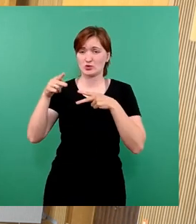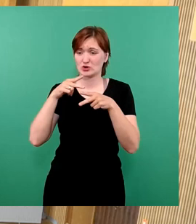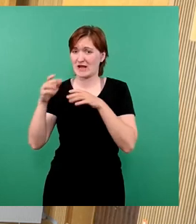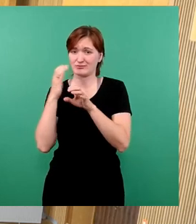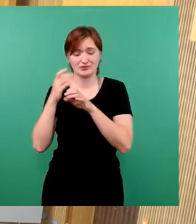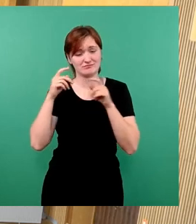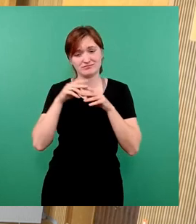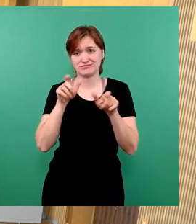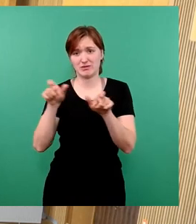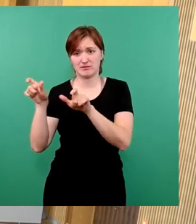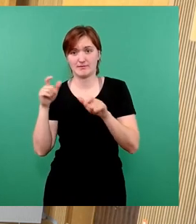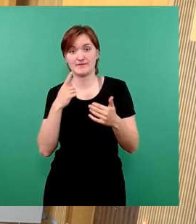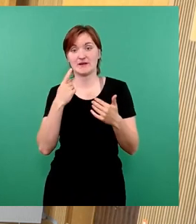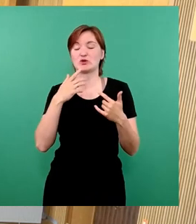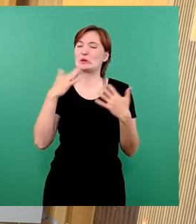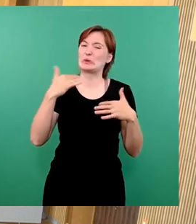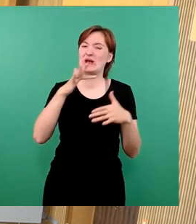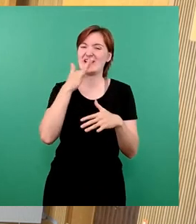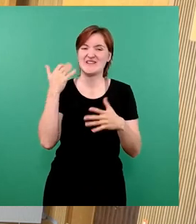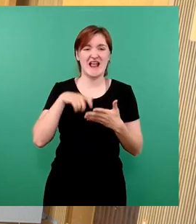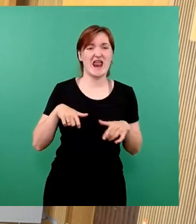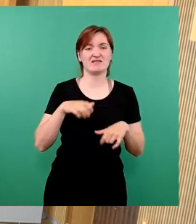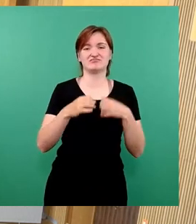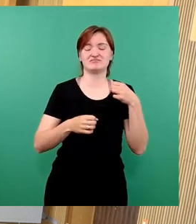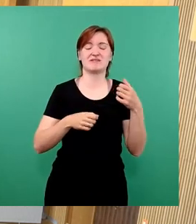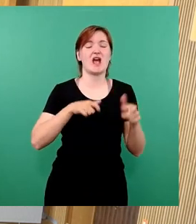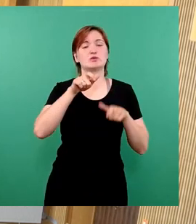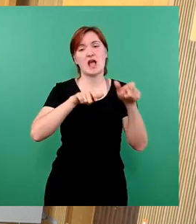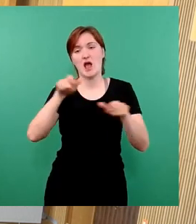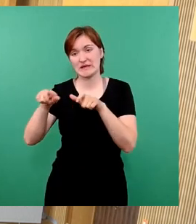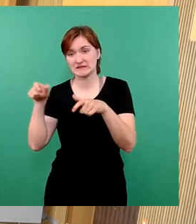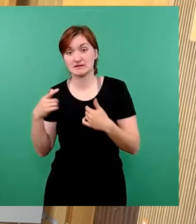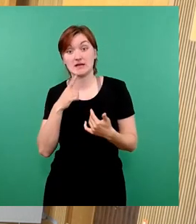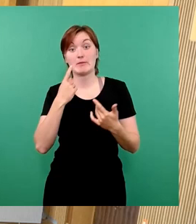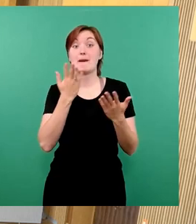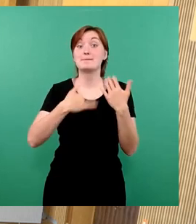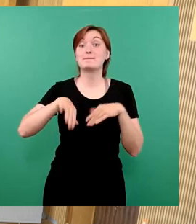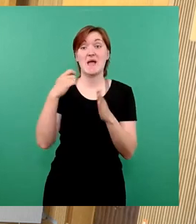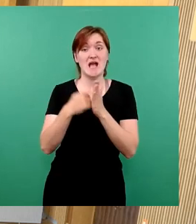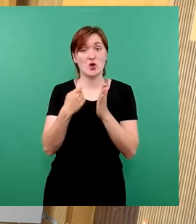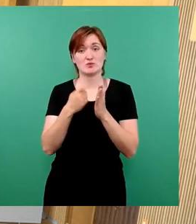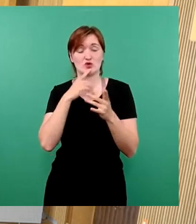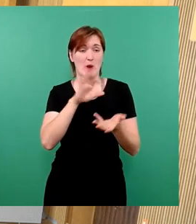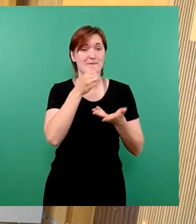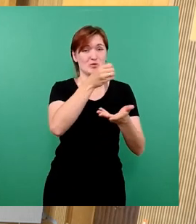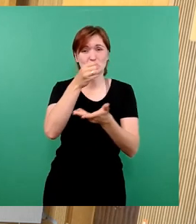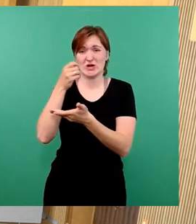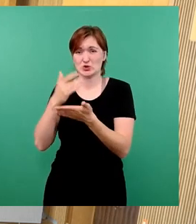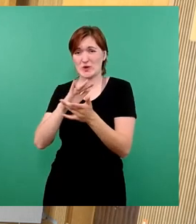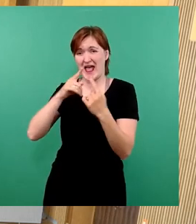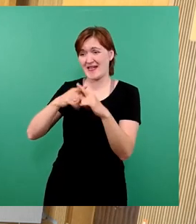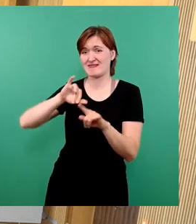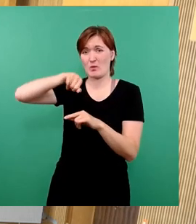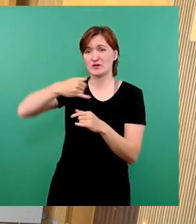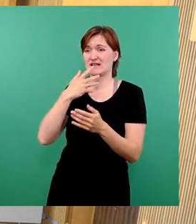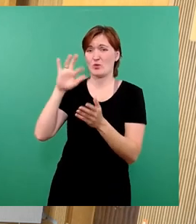mit weiteren deutlich zweistelligen Millionenrisiken. Parallel werden für die entstehenden Mehrkosten schon andere Budgets und Projekte angeknapst und